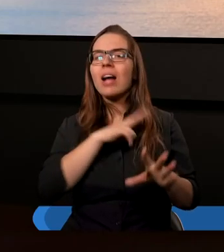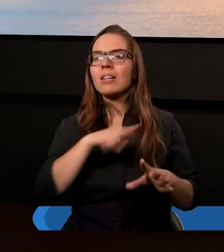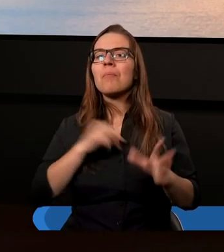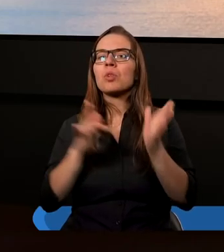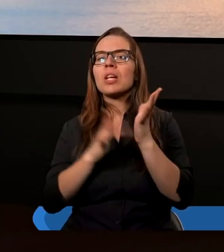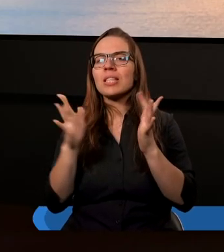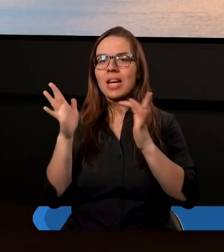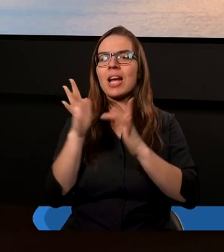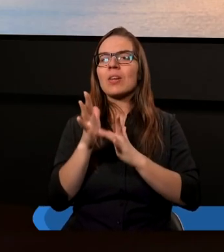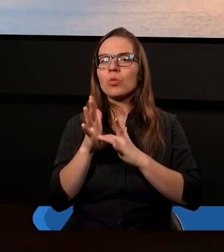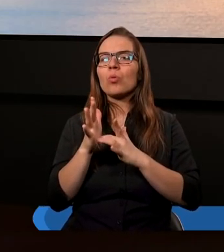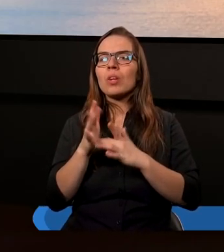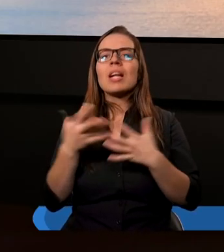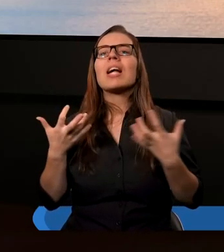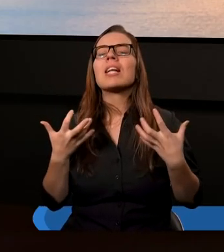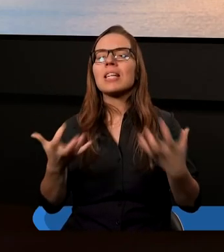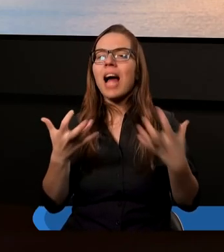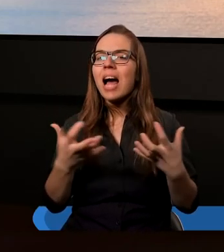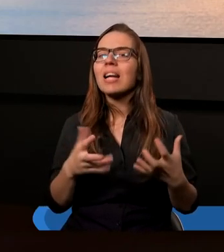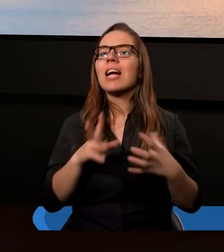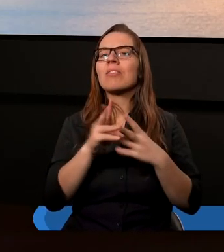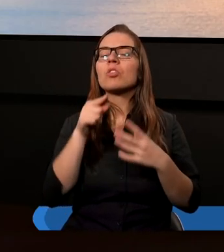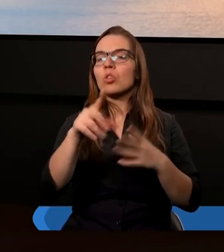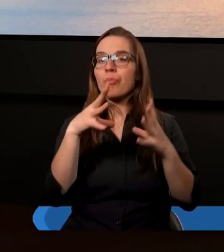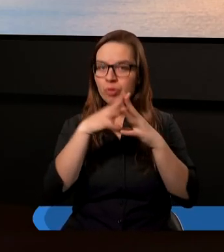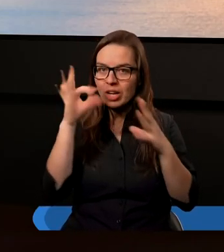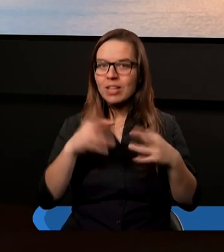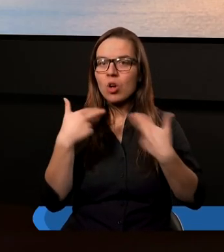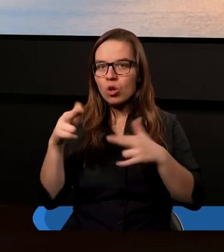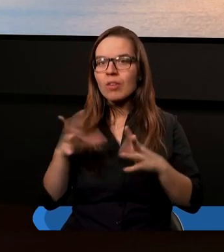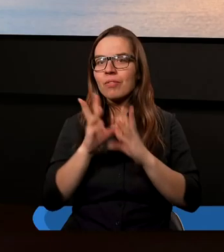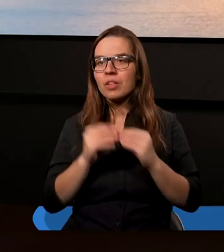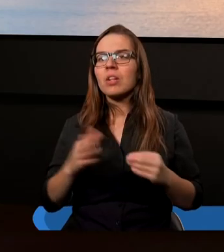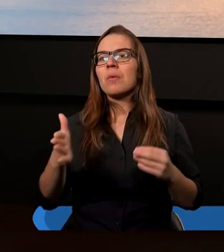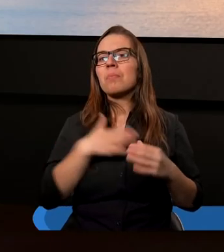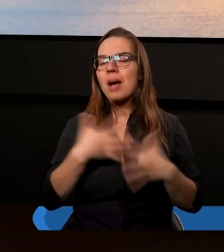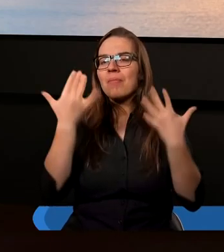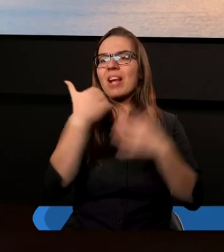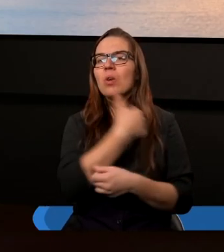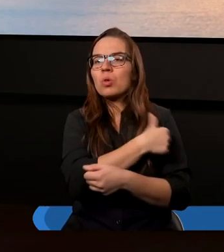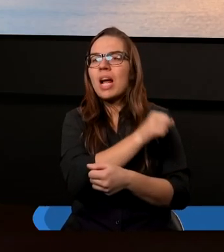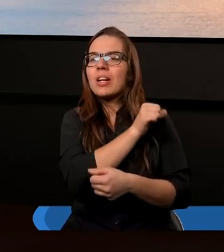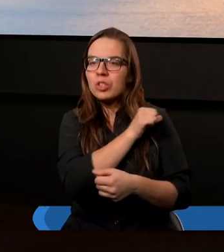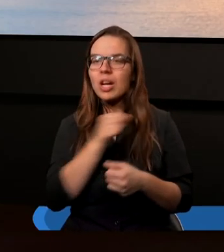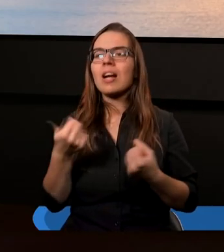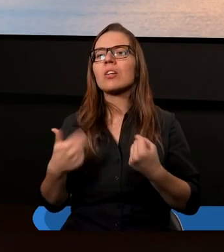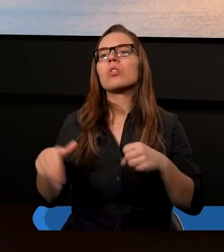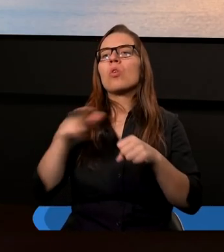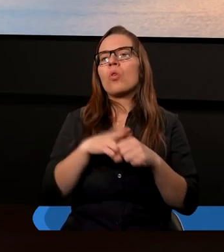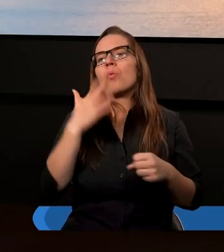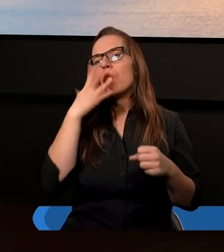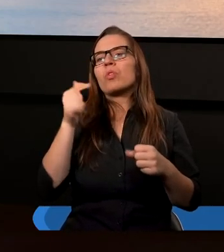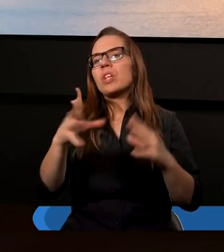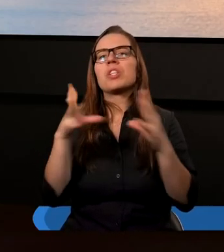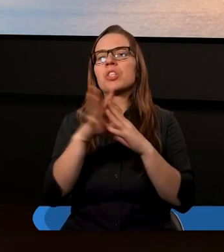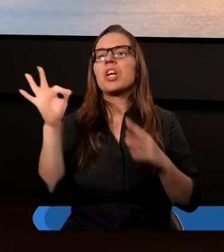Jezus w jakimś sensie akceptował dziesięcinę, bo mamy dzisiaj wielu chrześcijan, którzy mówili,